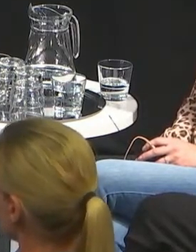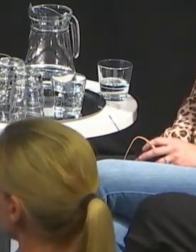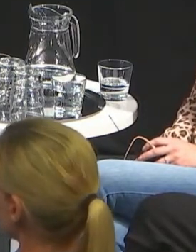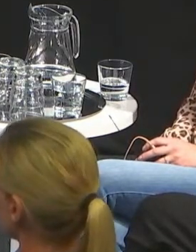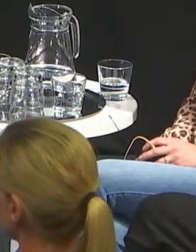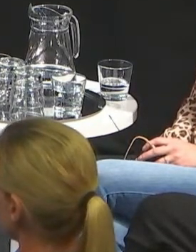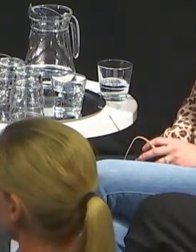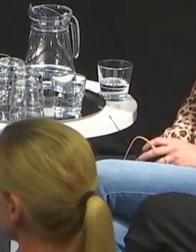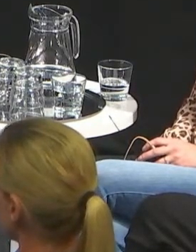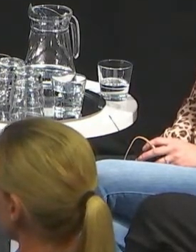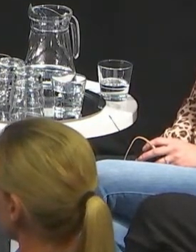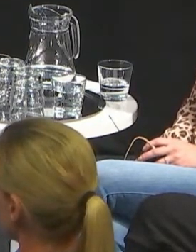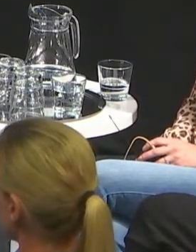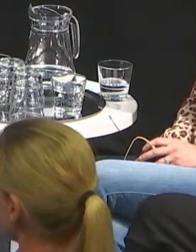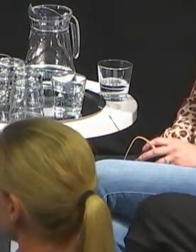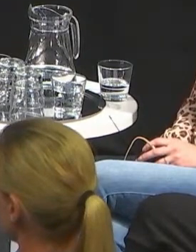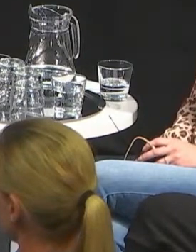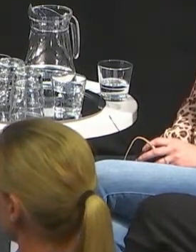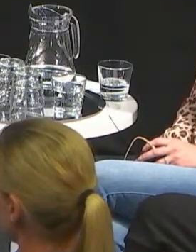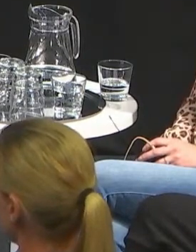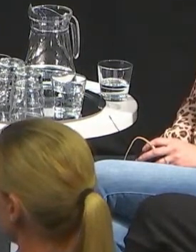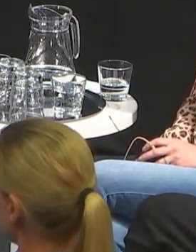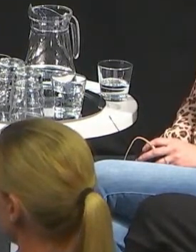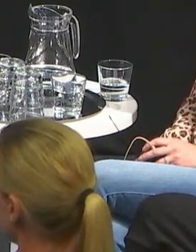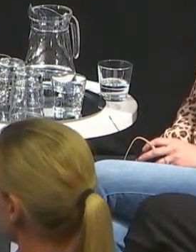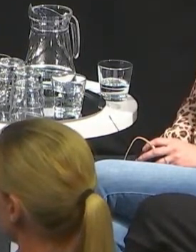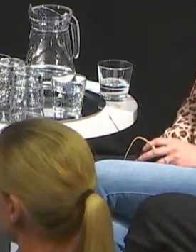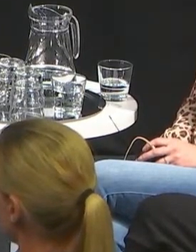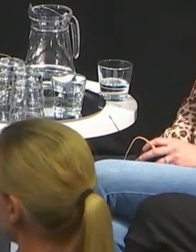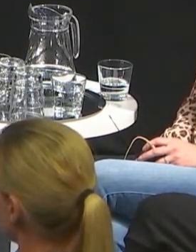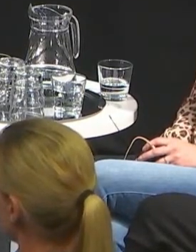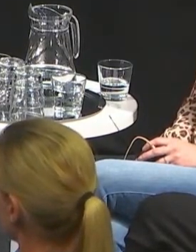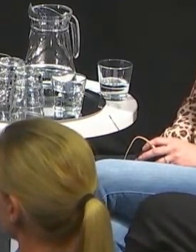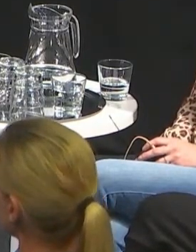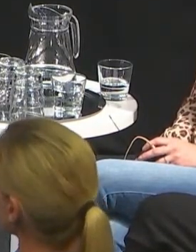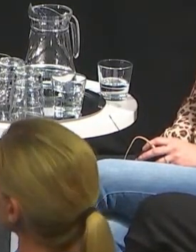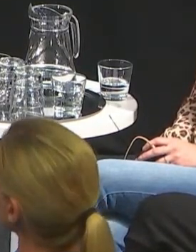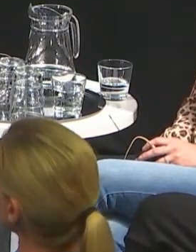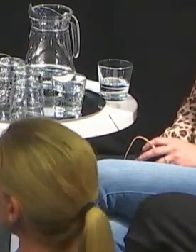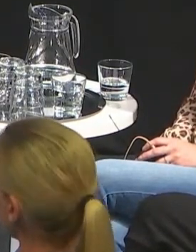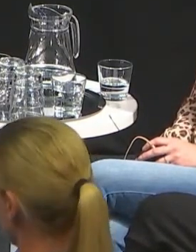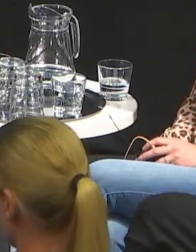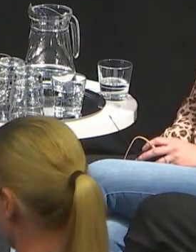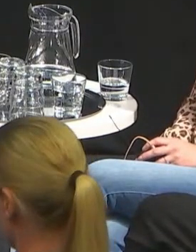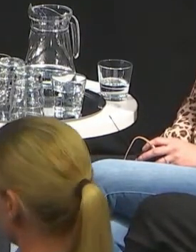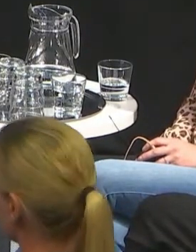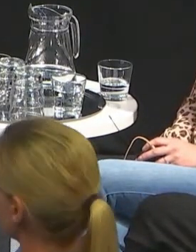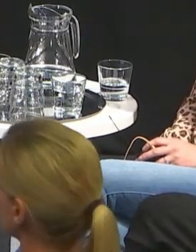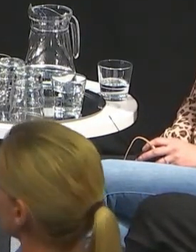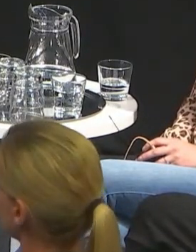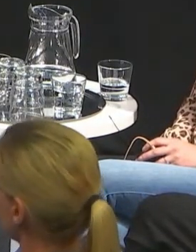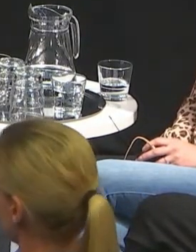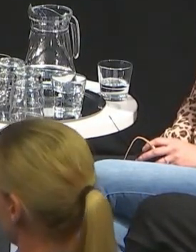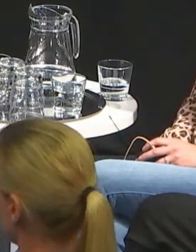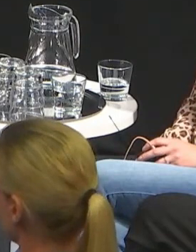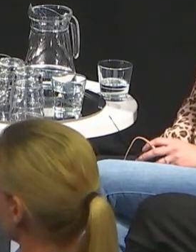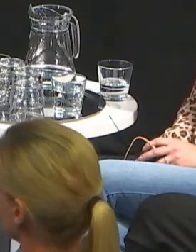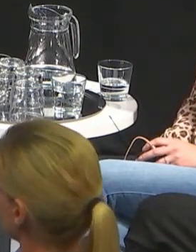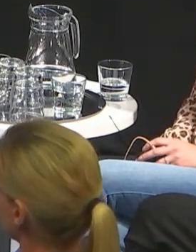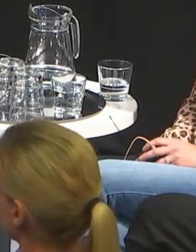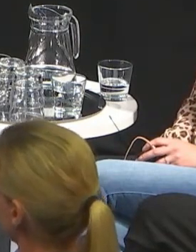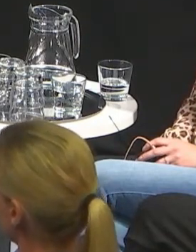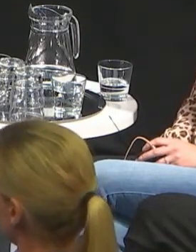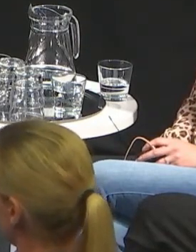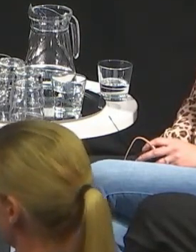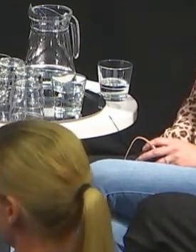pitää yllä eriarvoisuutta. Ja itse olen erityisen kiinnostunut saavutettavuudesta, kielellisten saavutettavuudesta ja